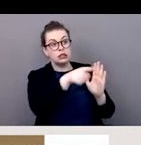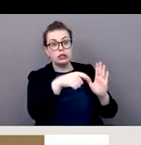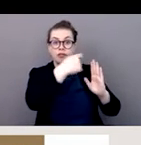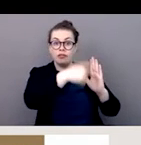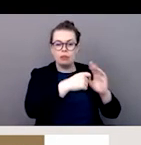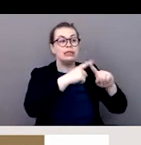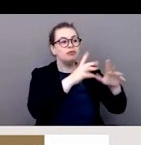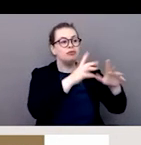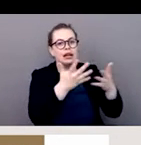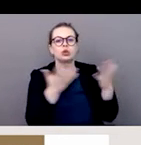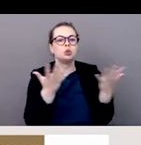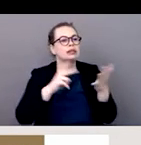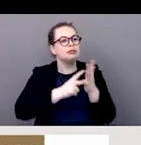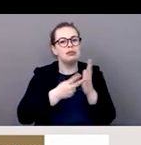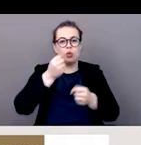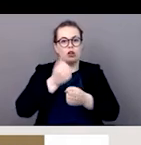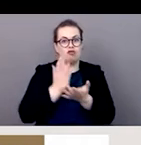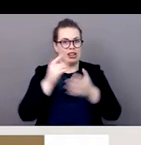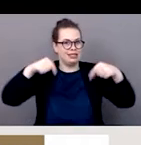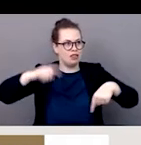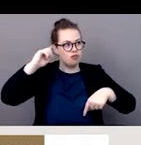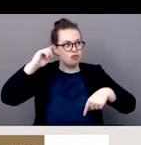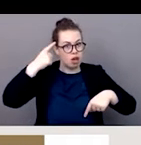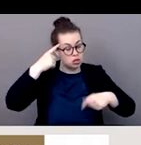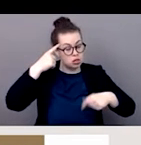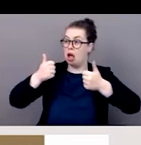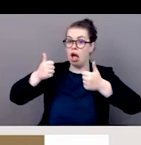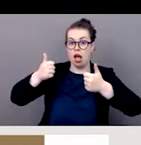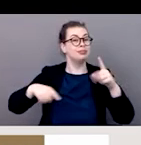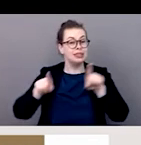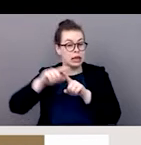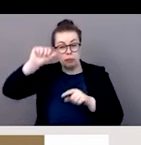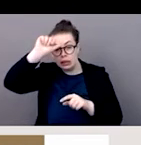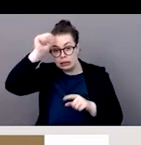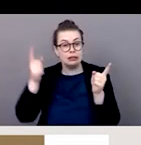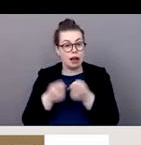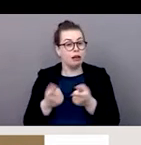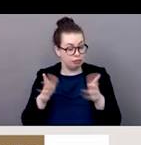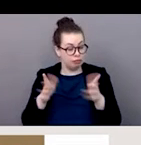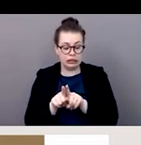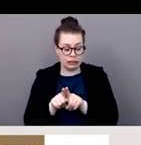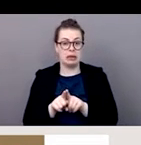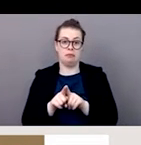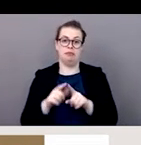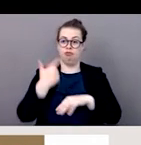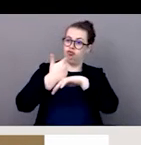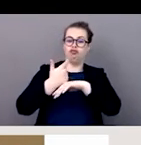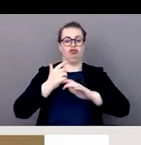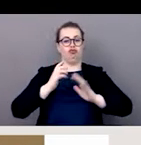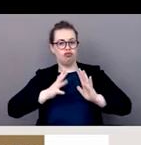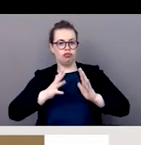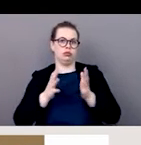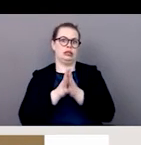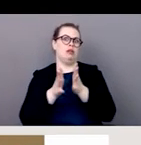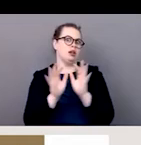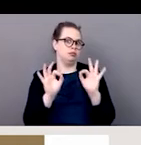des travailleurs. Des films ont été produits aussi, des initiatives telles qu'en Inde et dans d'autres pays aussi ont été remarquées.